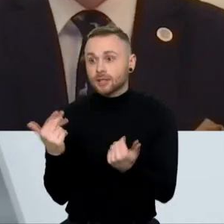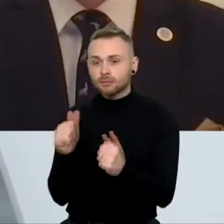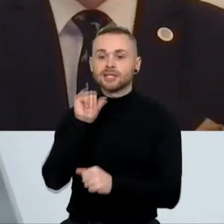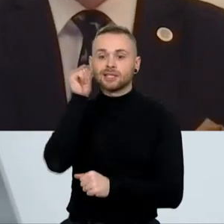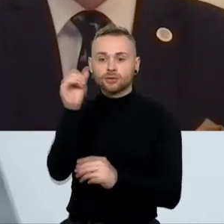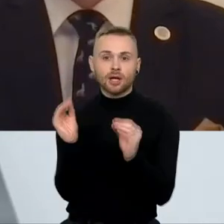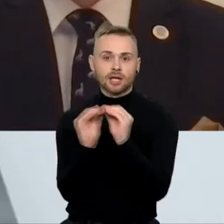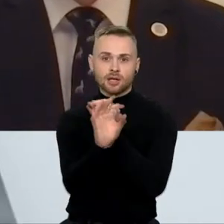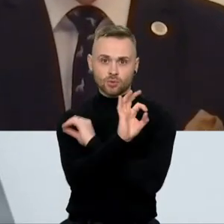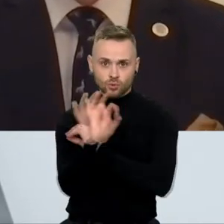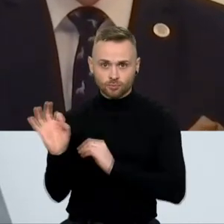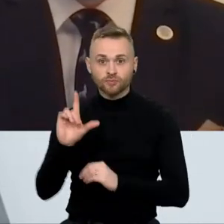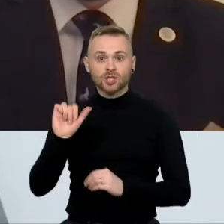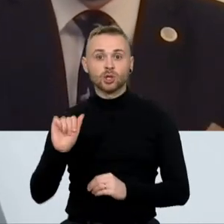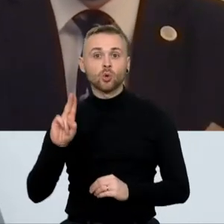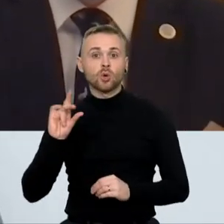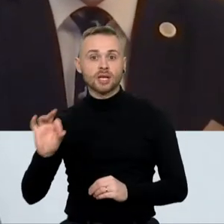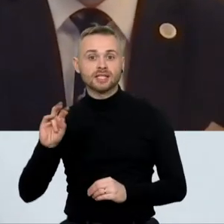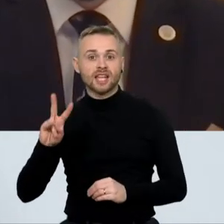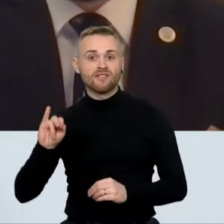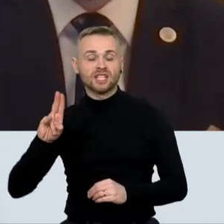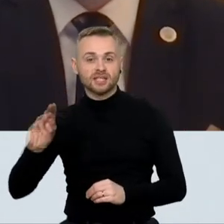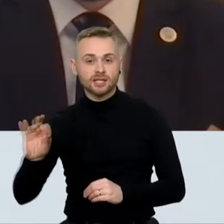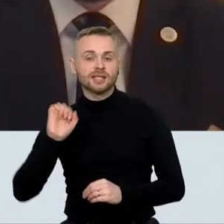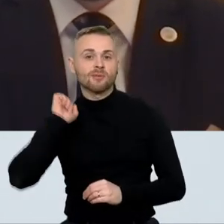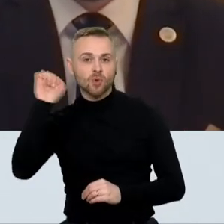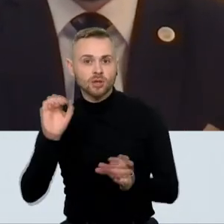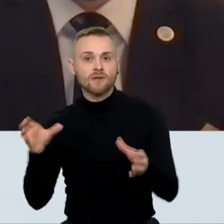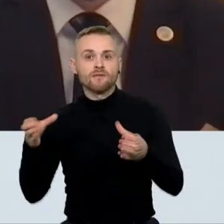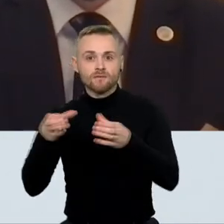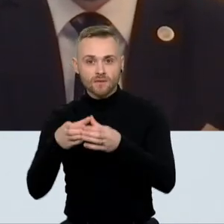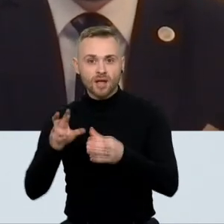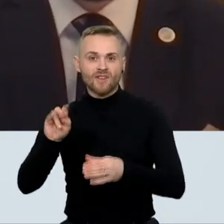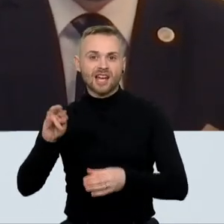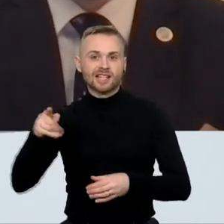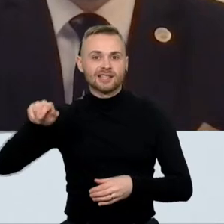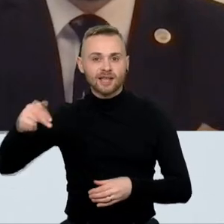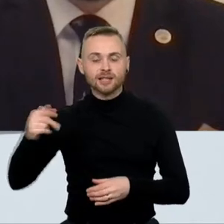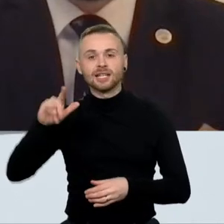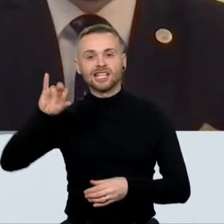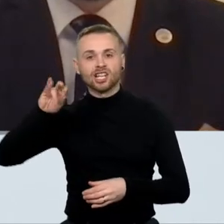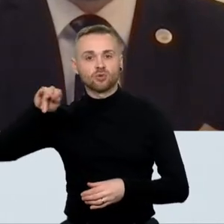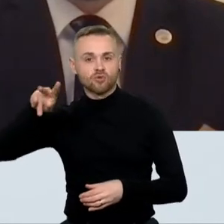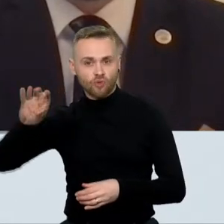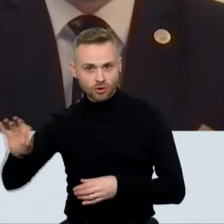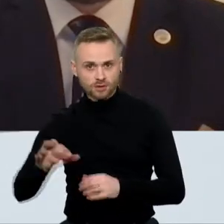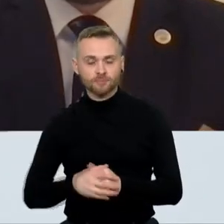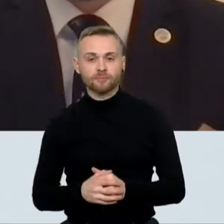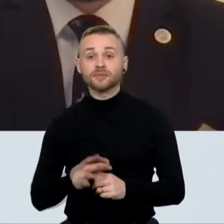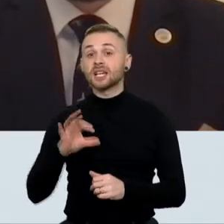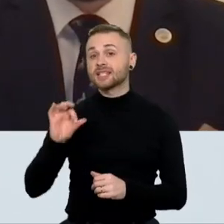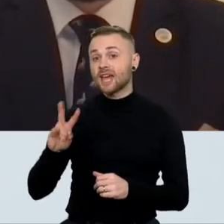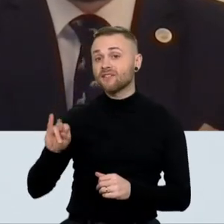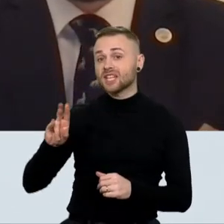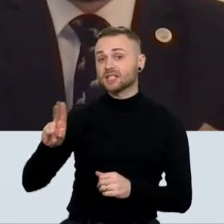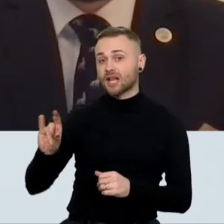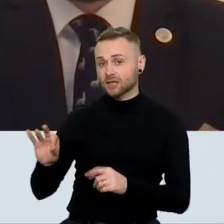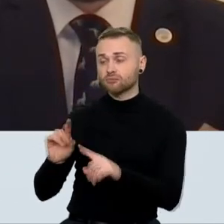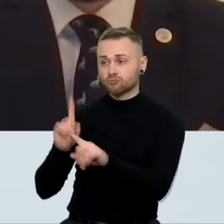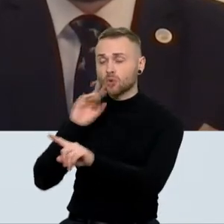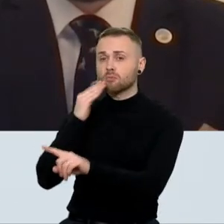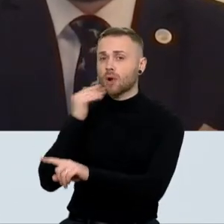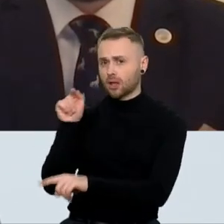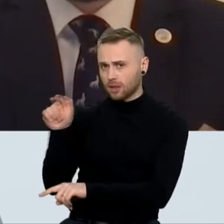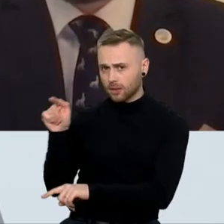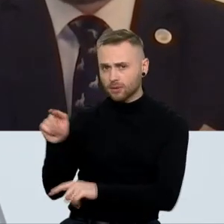sėksim informuosim, Lukas Savickas Seimo demokratų frakcijos vardant Lietuvos narys, dienos temos eterija. Ponės Savickai, kaip Jūs matat situaciją? Galbūt